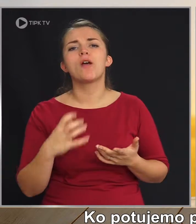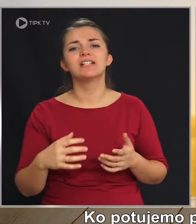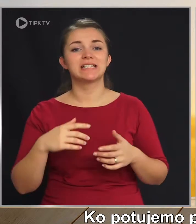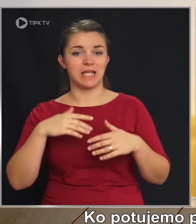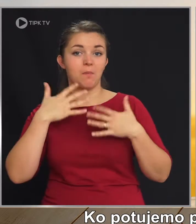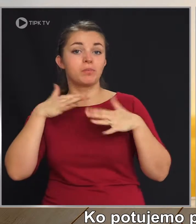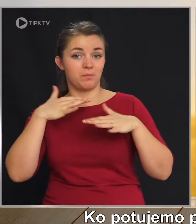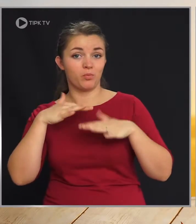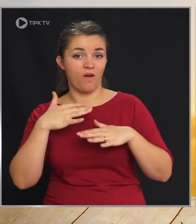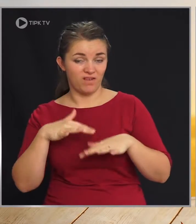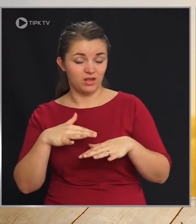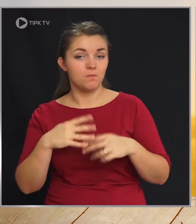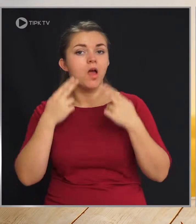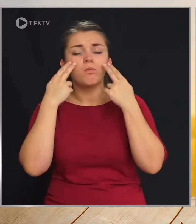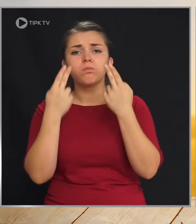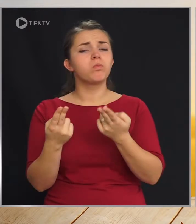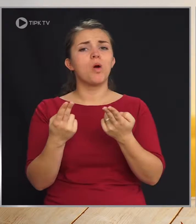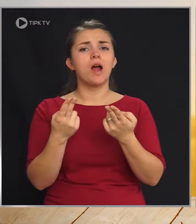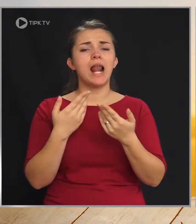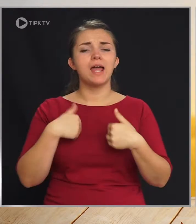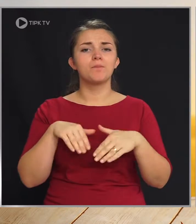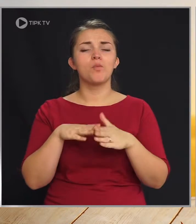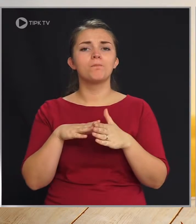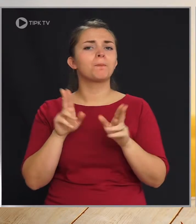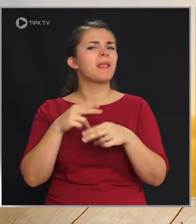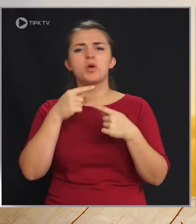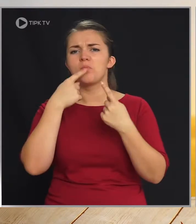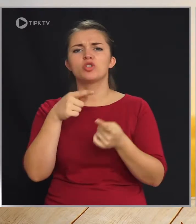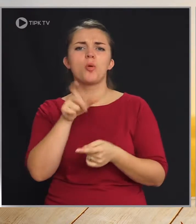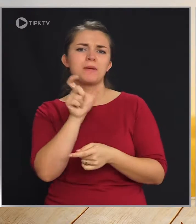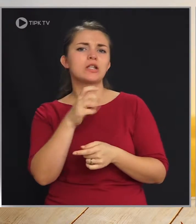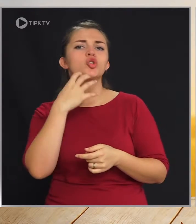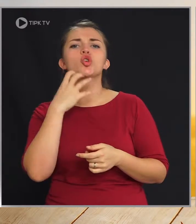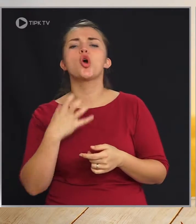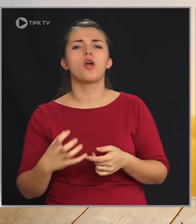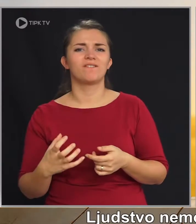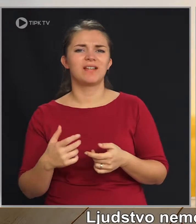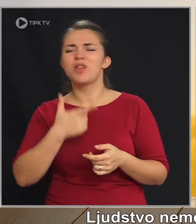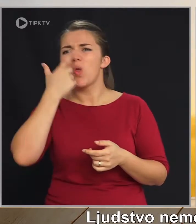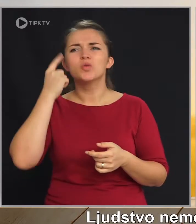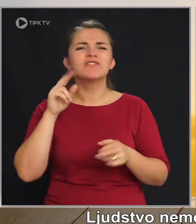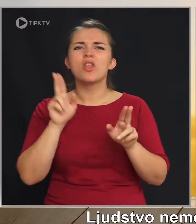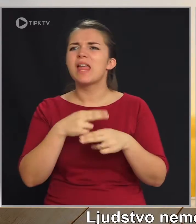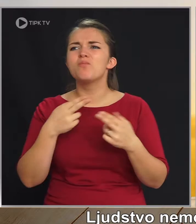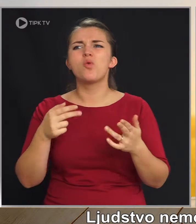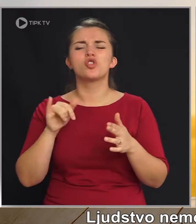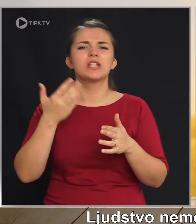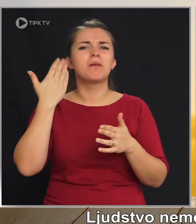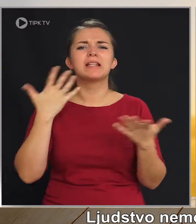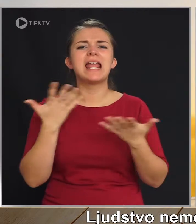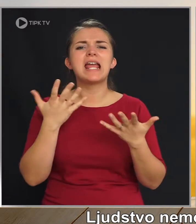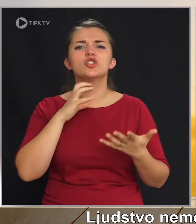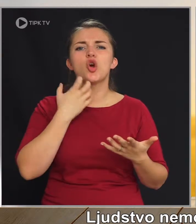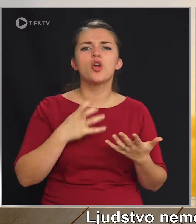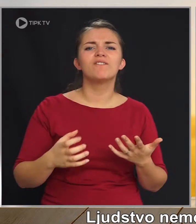zgodovinskih pripovedih? Poglejmo, ne bomo reči to besedo zgodovina. Ljudstvo ne mogoče, da bi